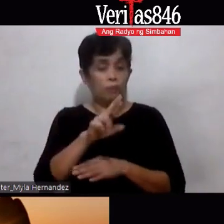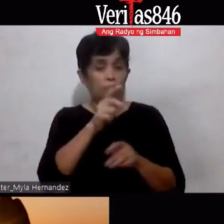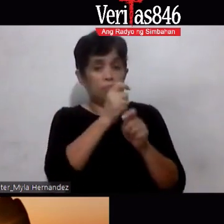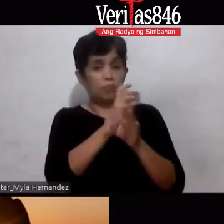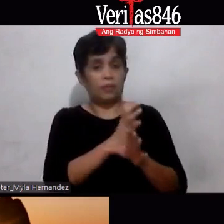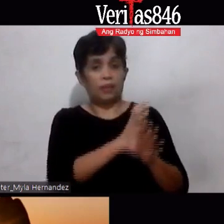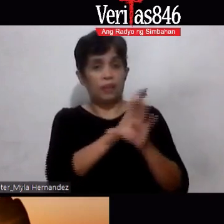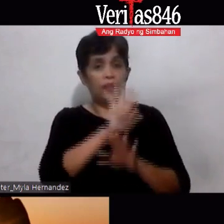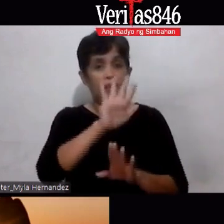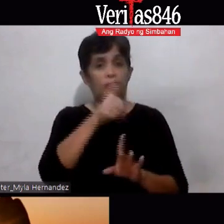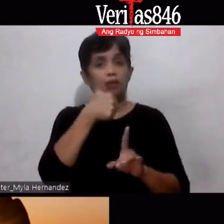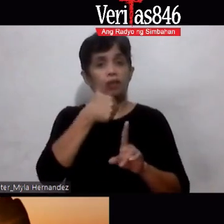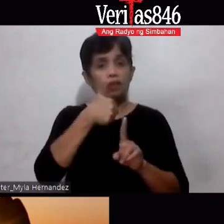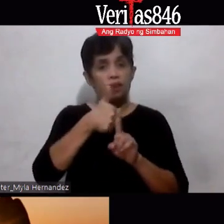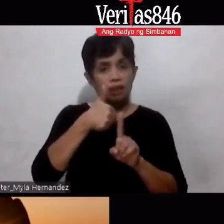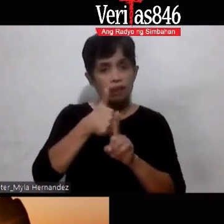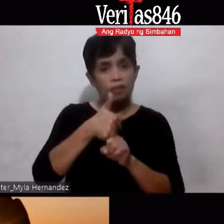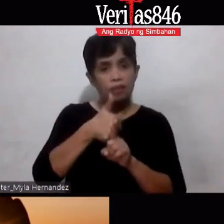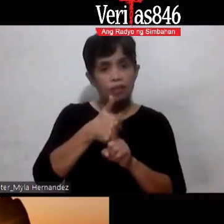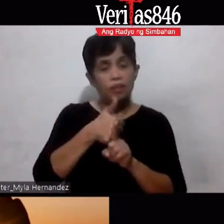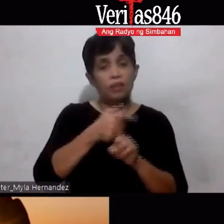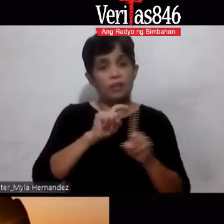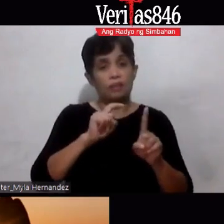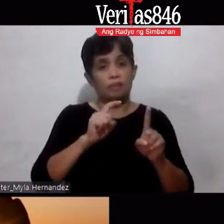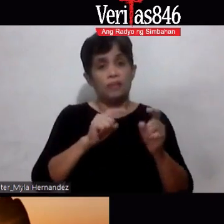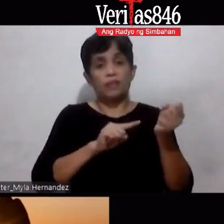Mula Simula Hanggang Sa